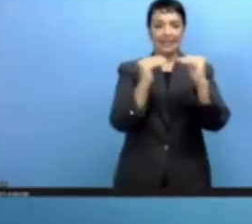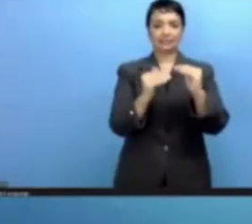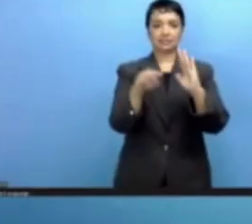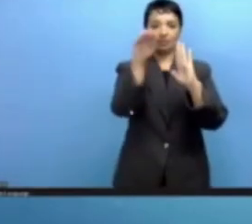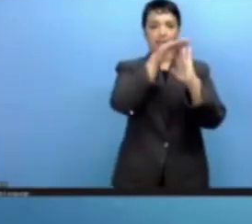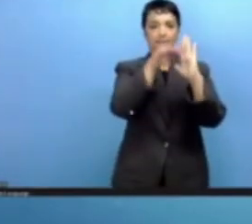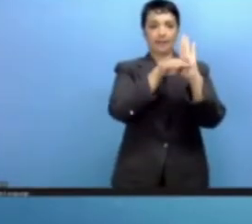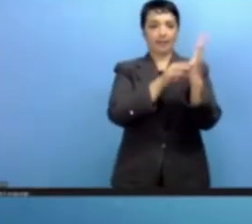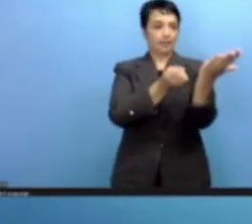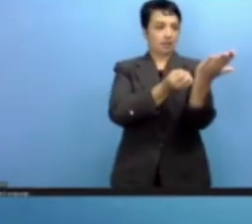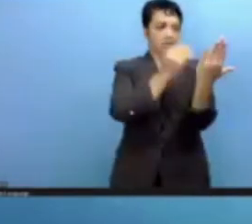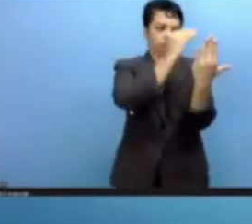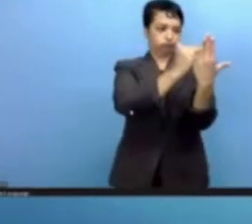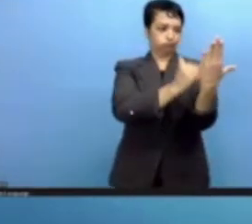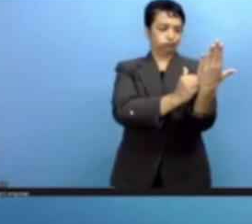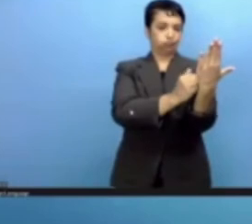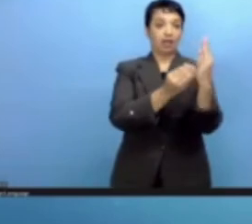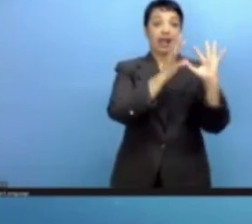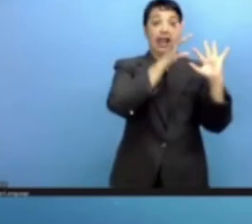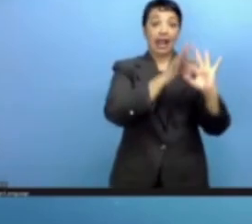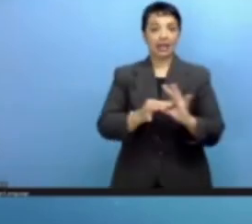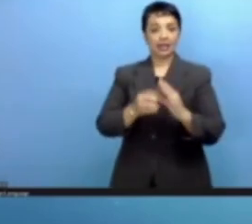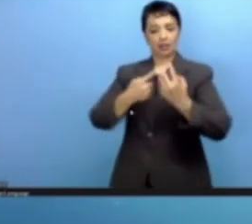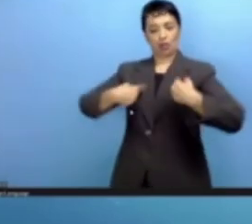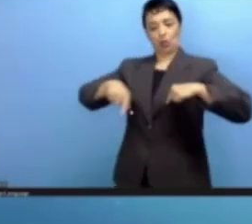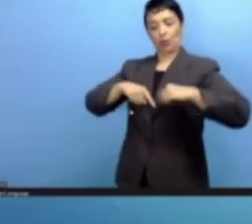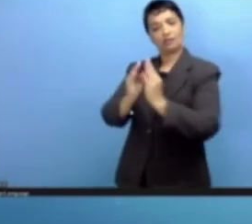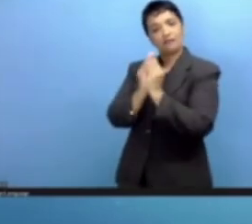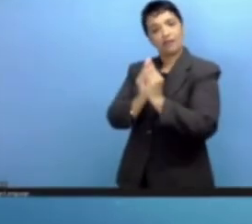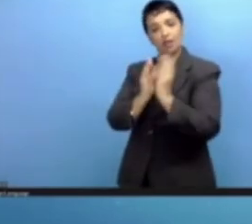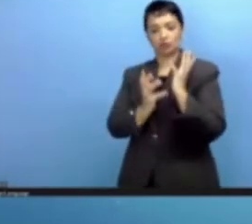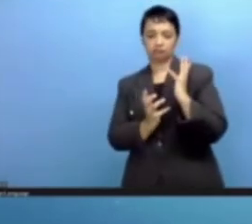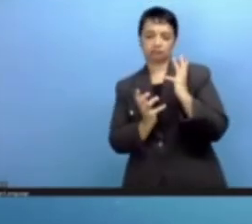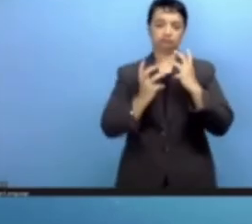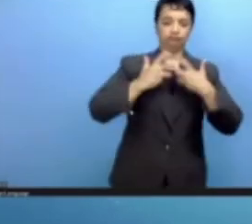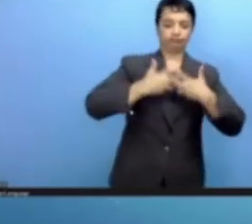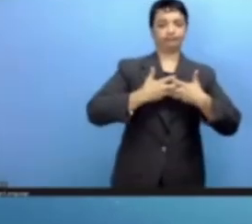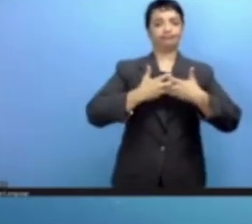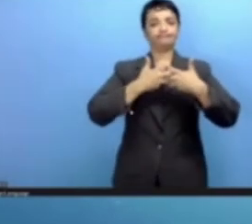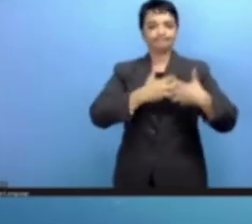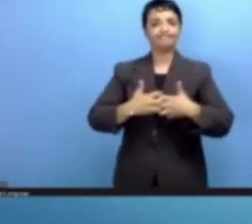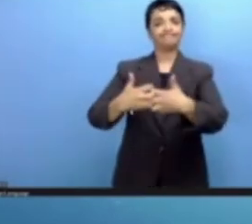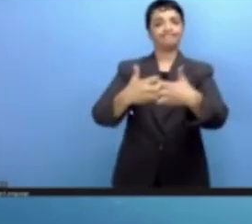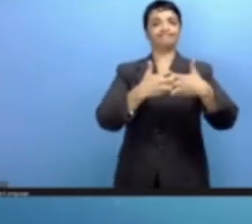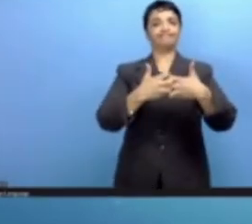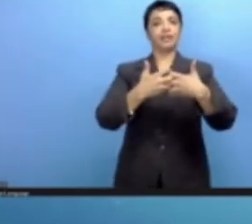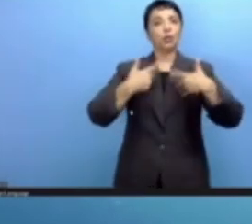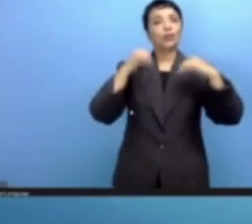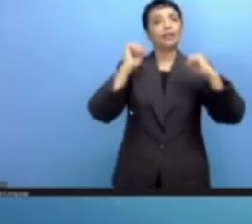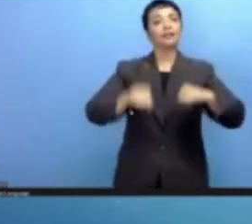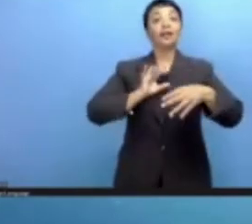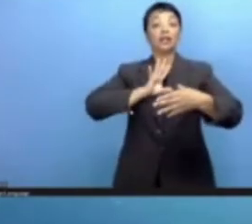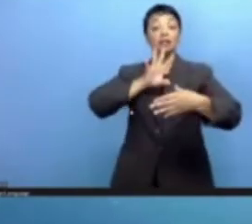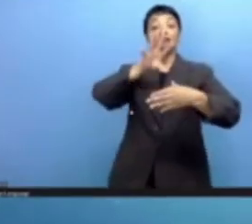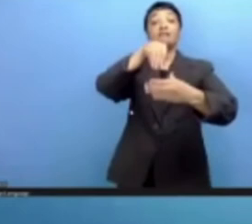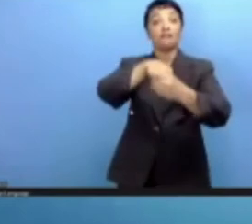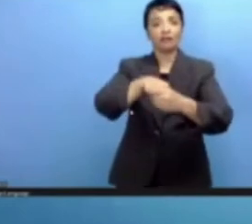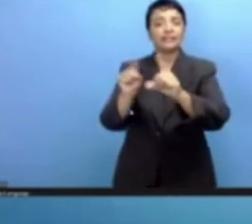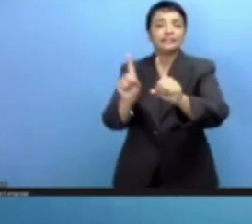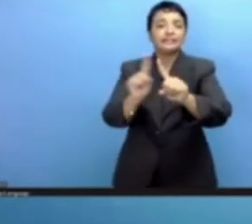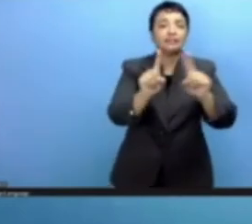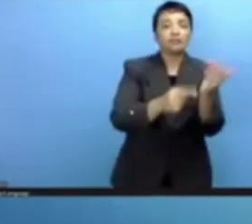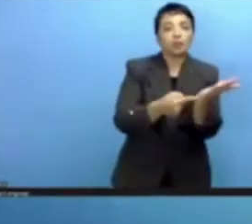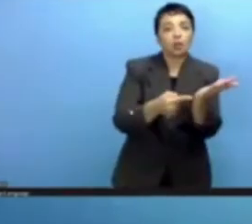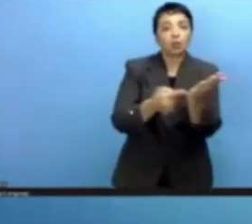نحتاج تتسق مع قيامنا وتسمح لنا بالمشاركة في